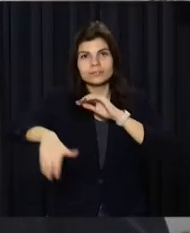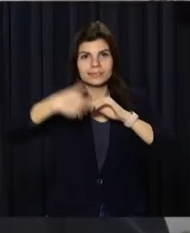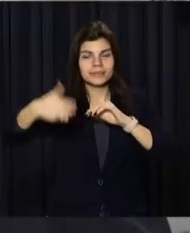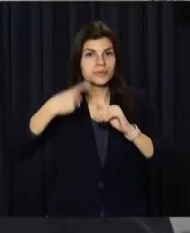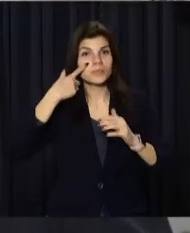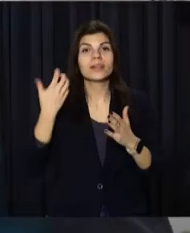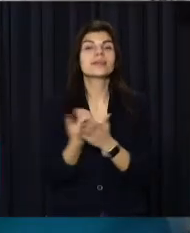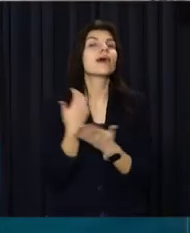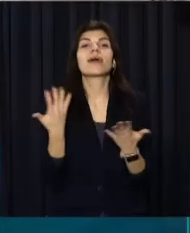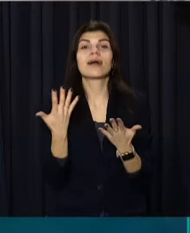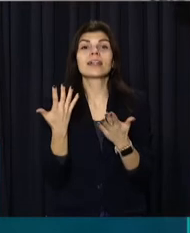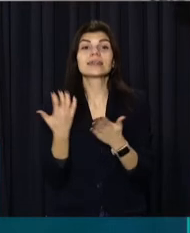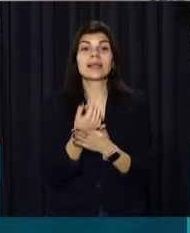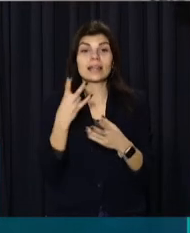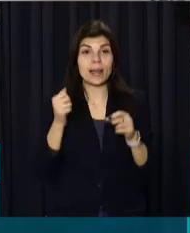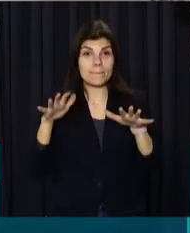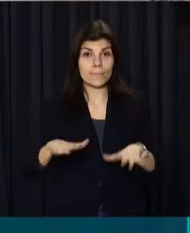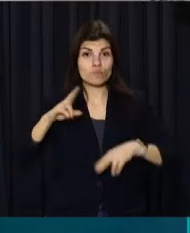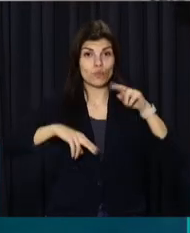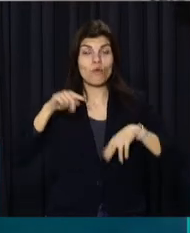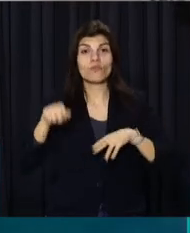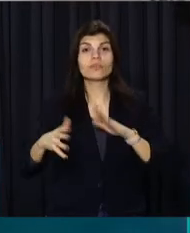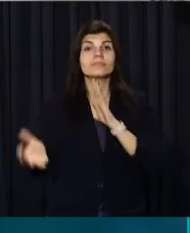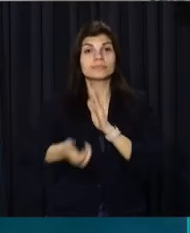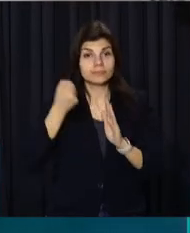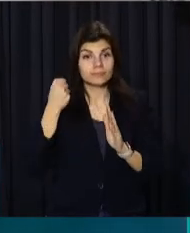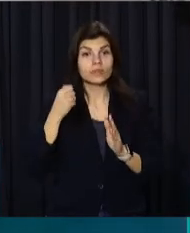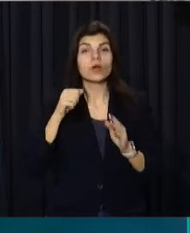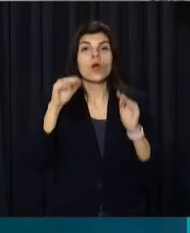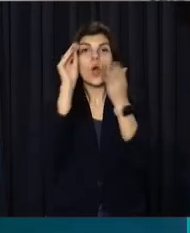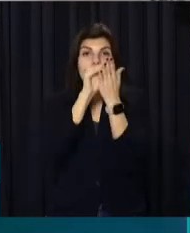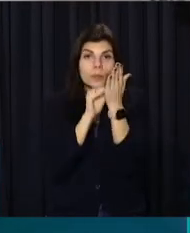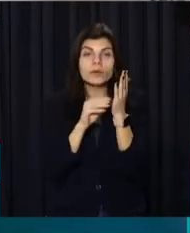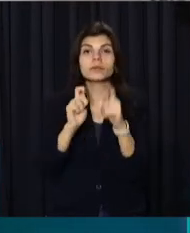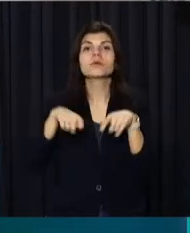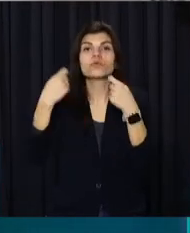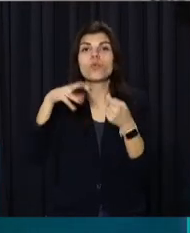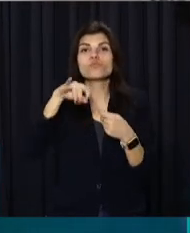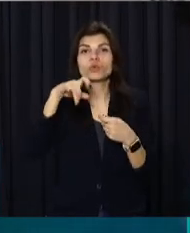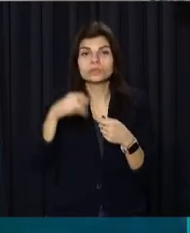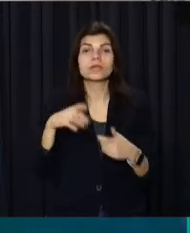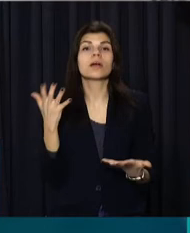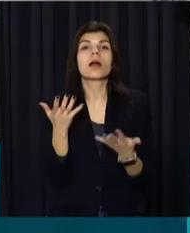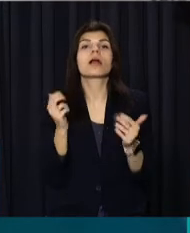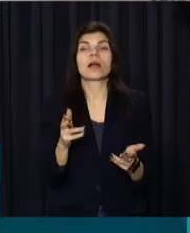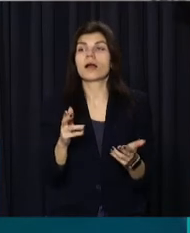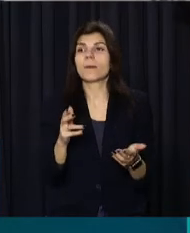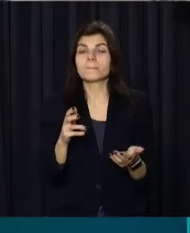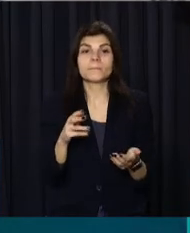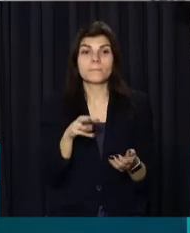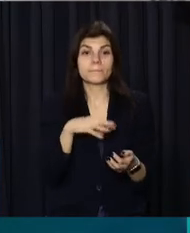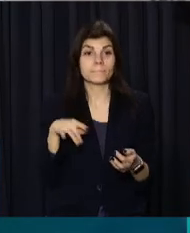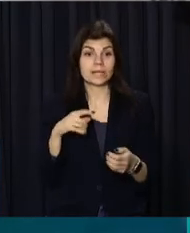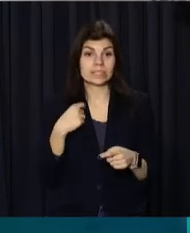артефакти, які знаходяться на місці будівництва, вони вилучаються, описуються і передаються до музею. Тому, як ми